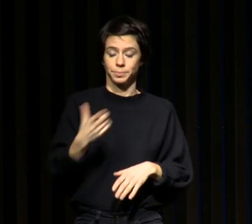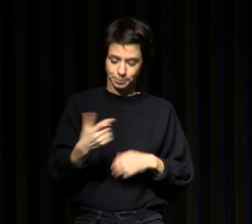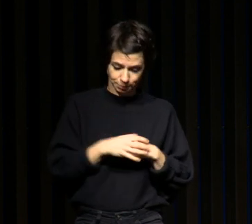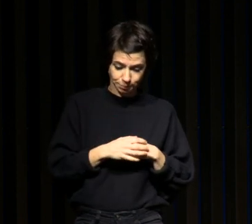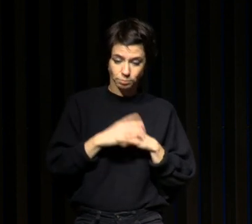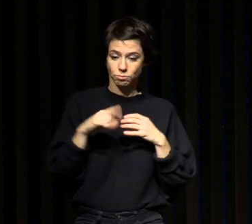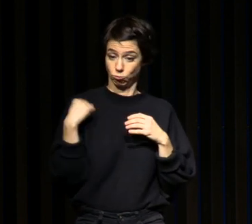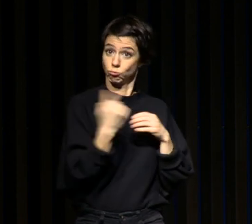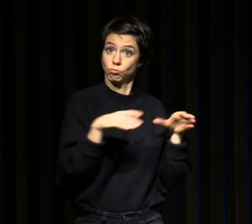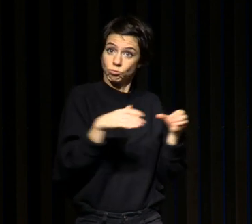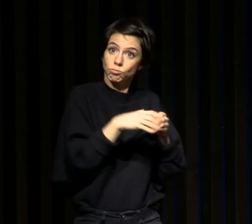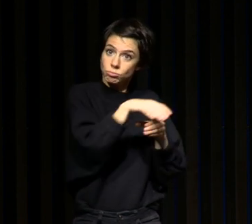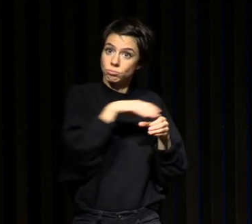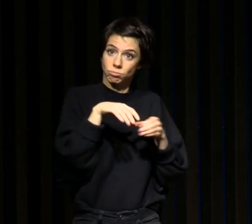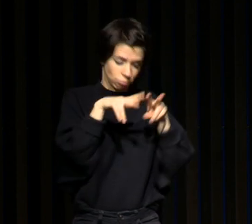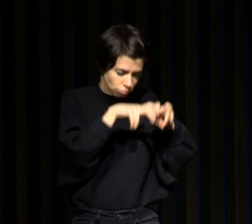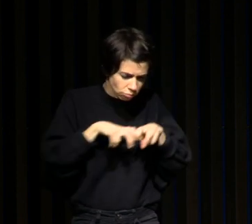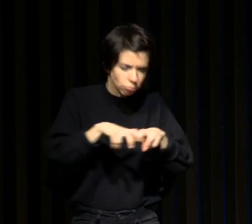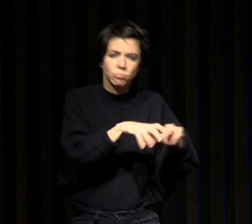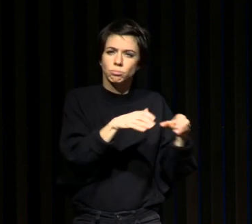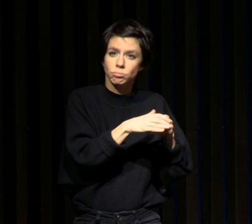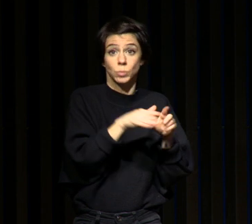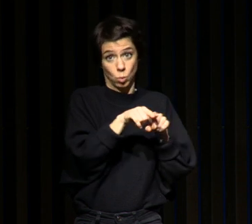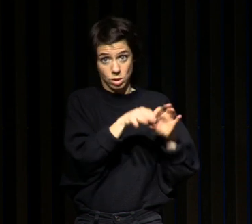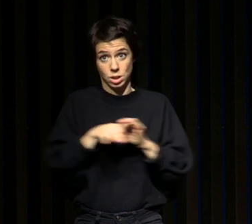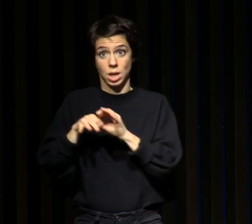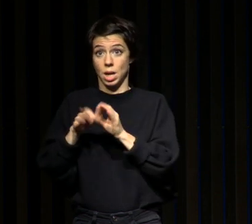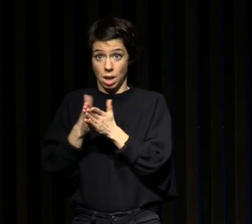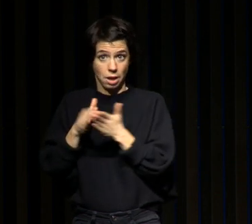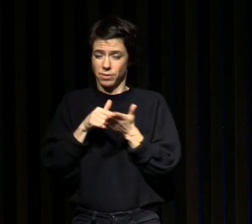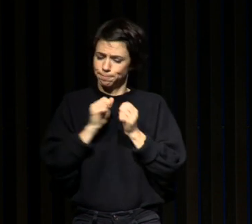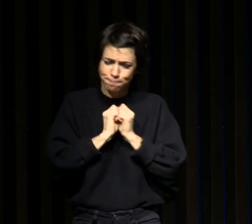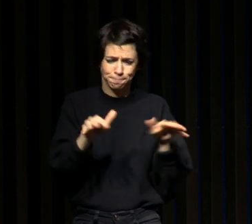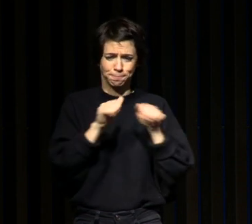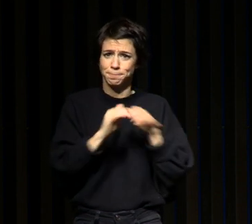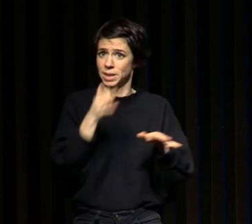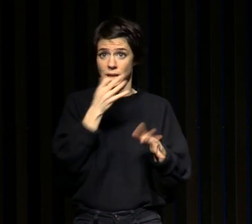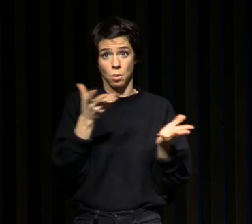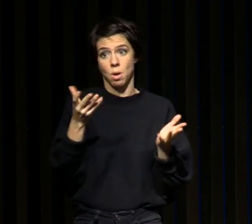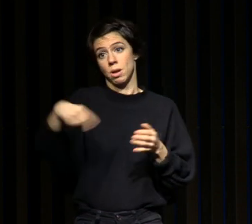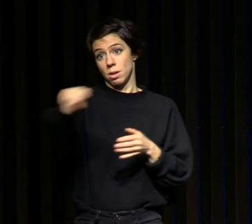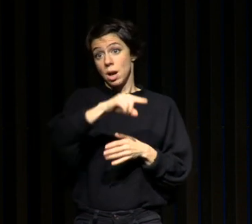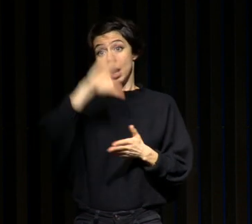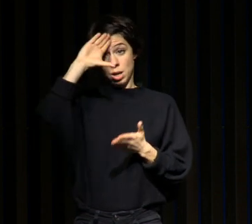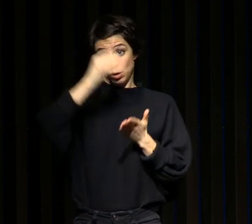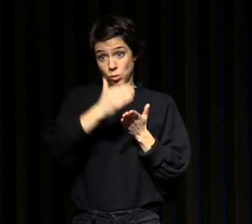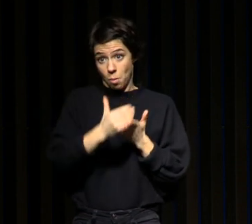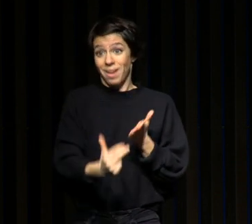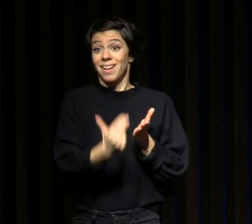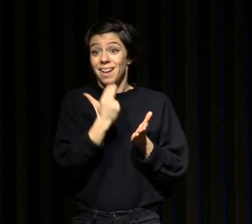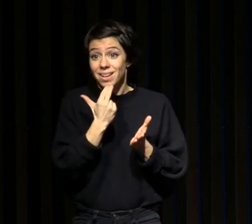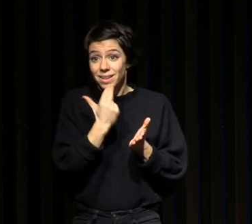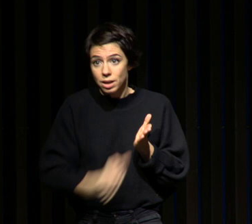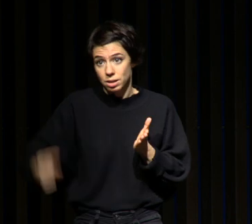que nous menons et aussi dans l'objet de mon livre, qui est améliorer votre sommeil et vous améliorerez aussi votre santé